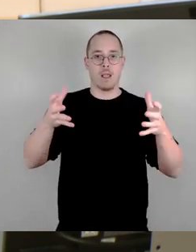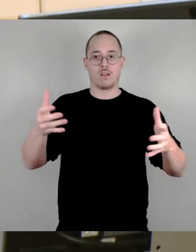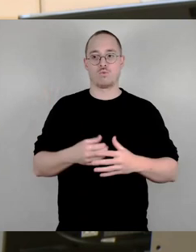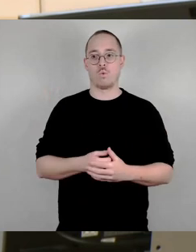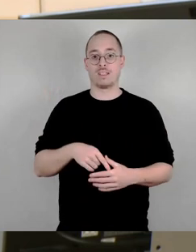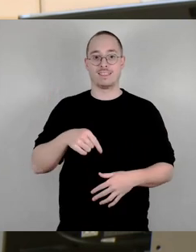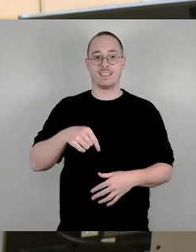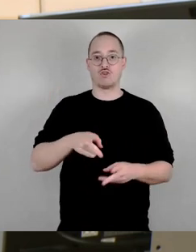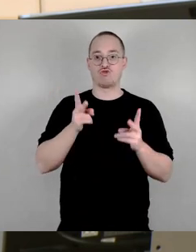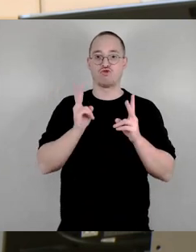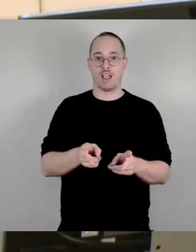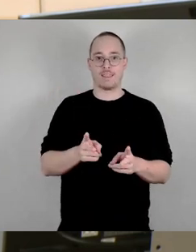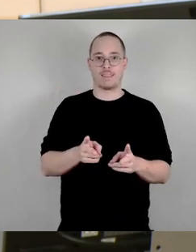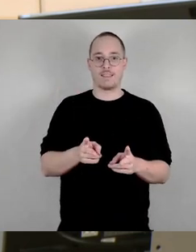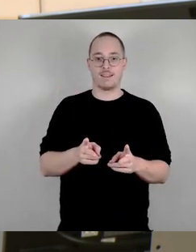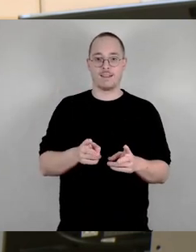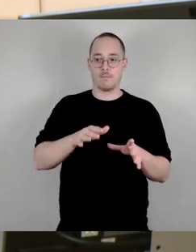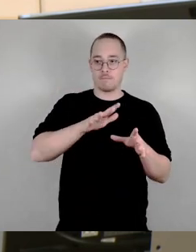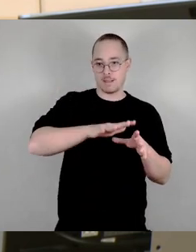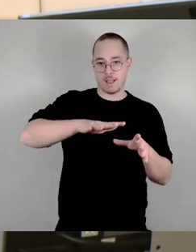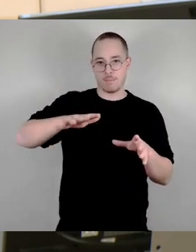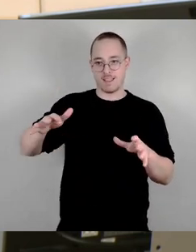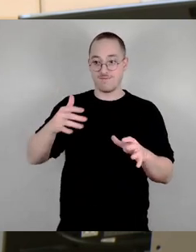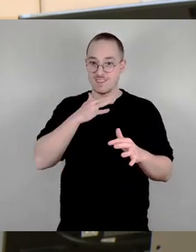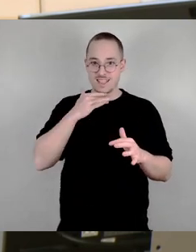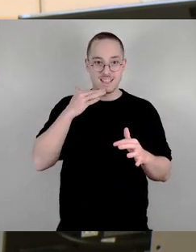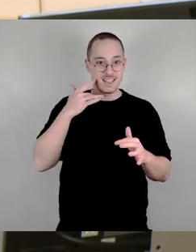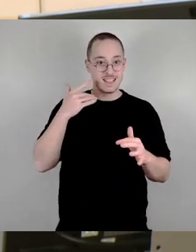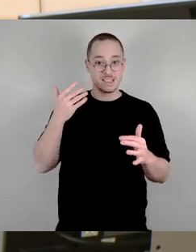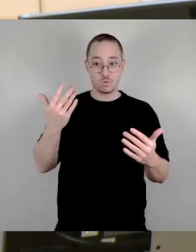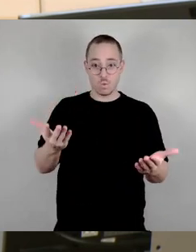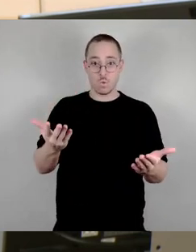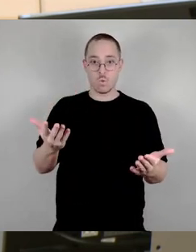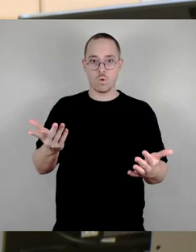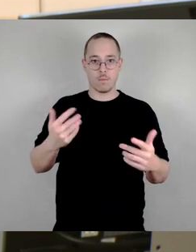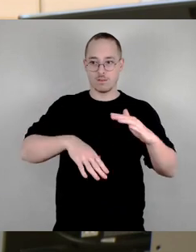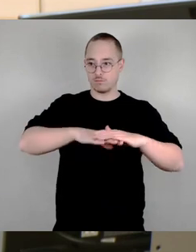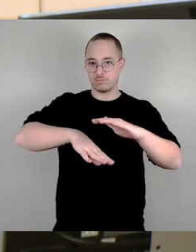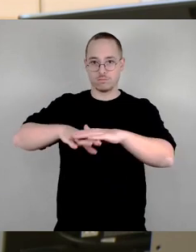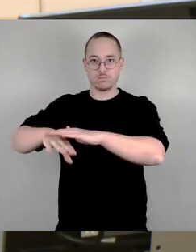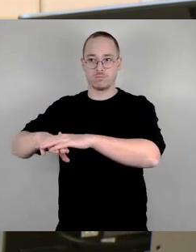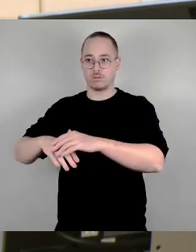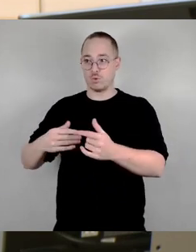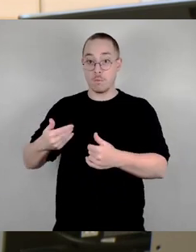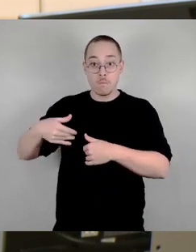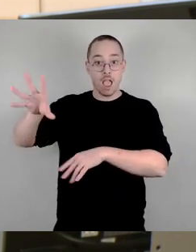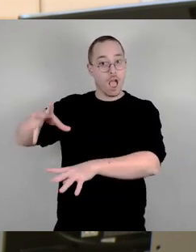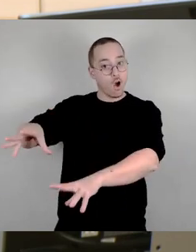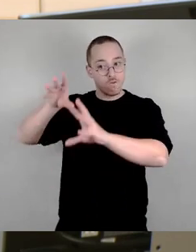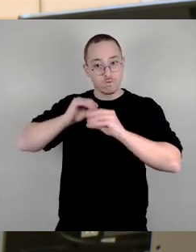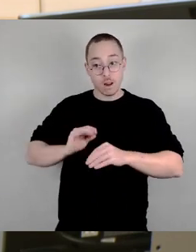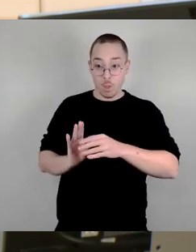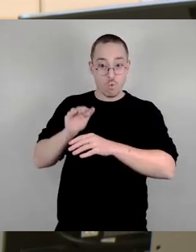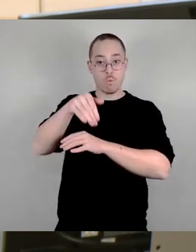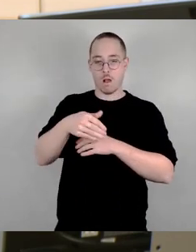nicht jeden aufnehmen, wir können das hier bei uns nicht tun, nicht schaffen. Die Stadt ist